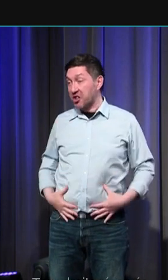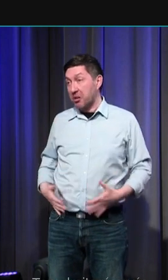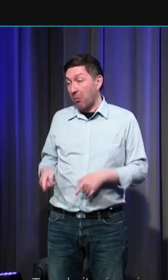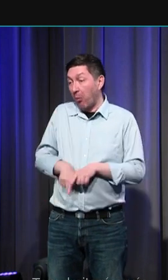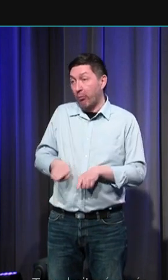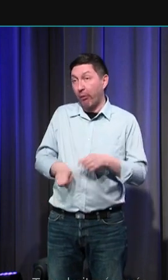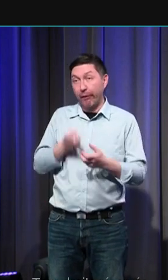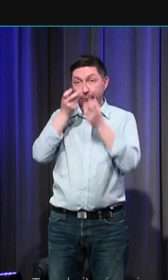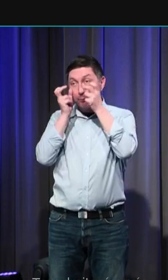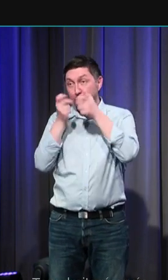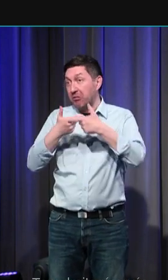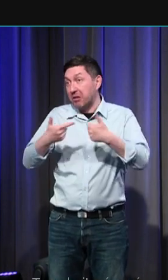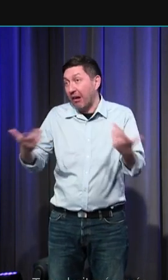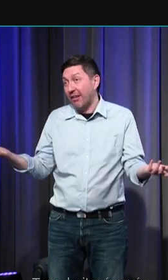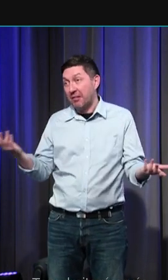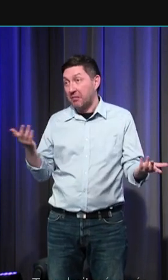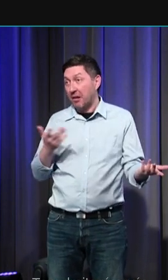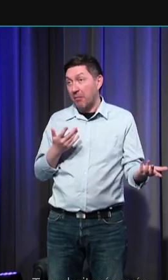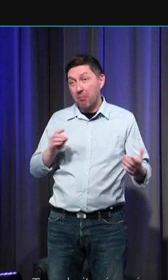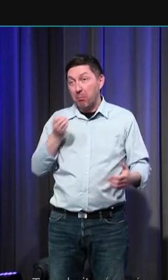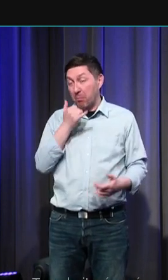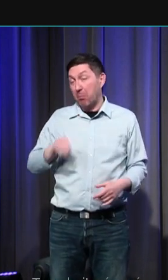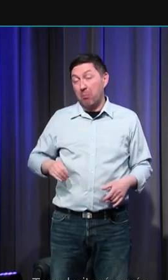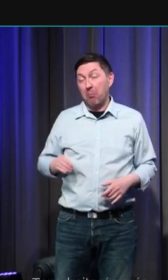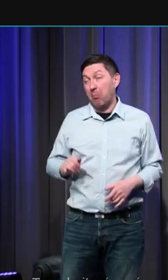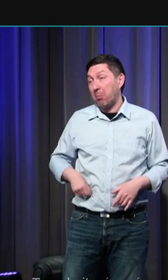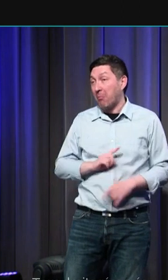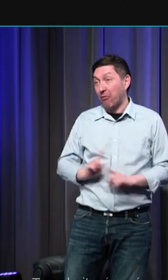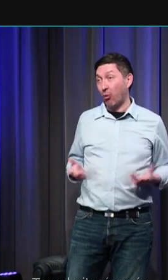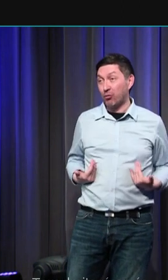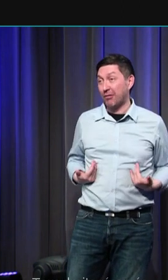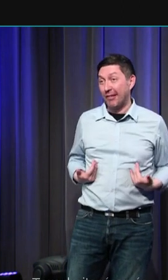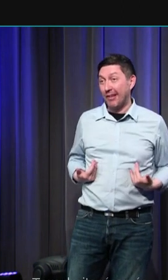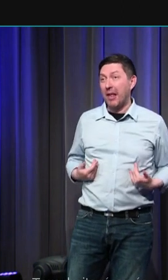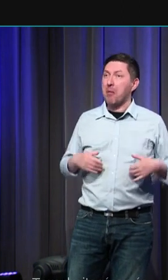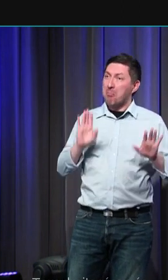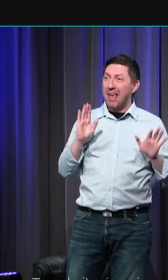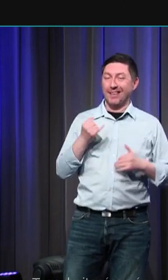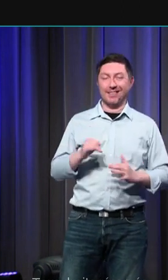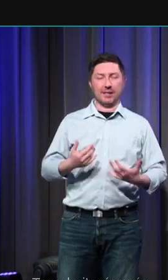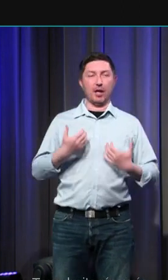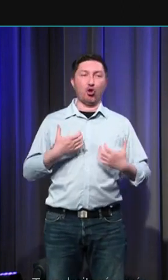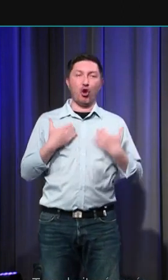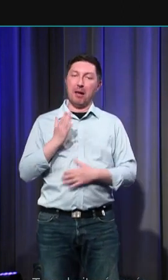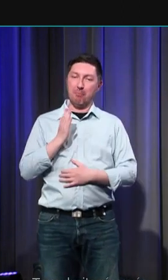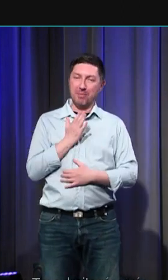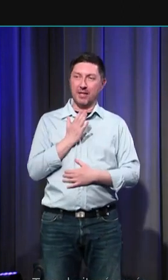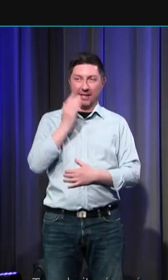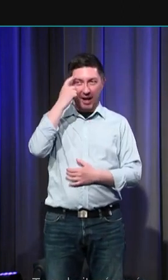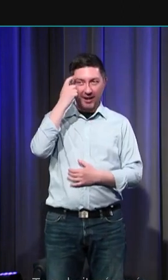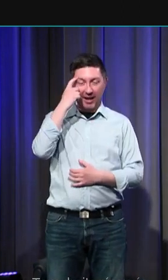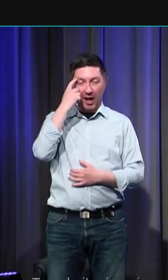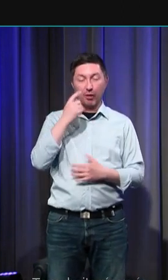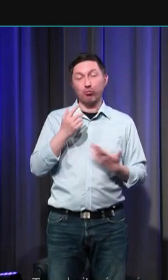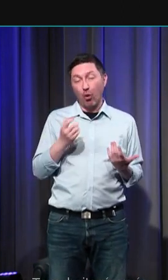fait que je boite. En revanche, dit-il, si le colérique se laisse aller au-delà de la mesure, la colère, alors là,